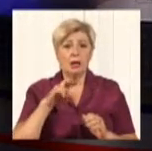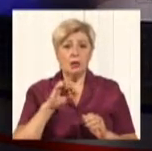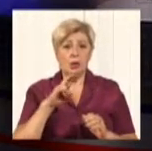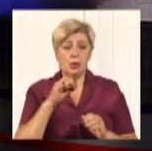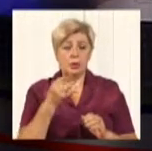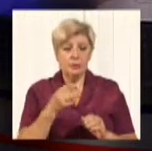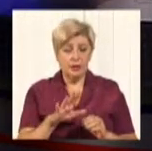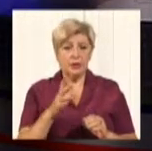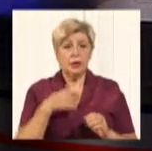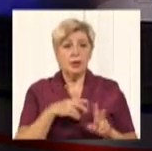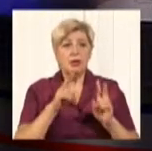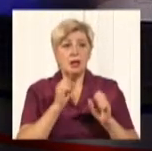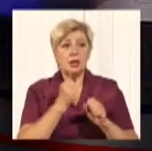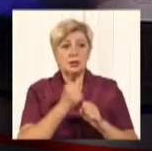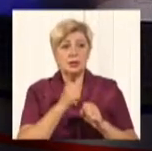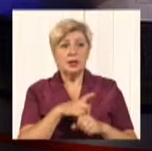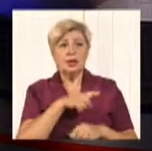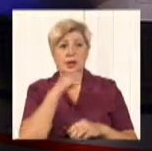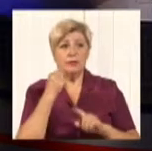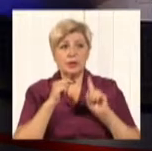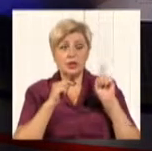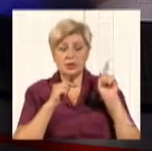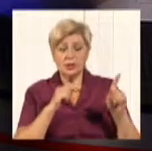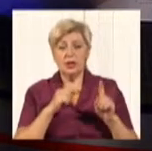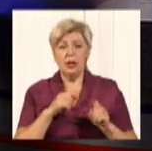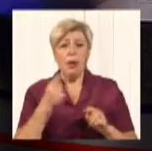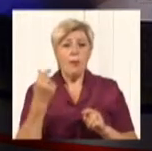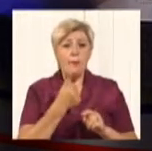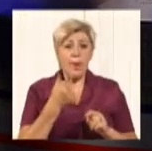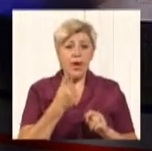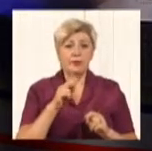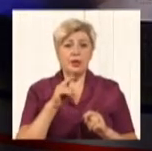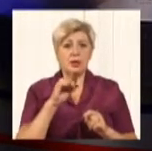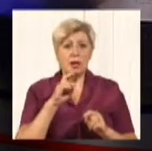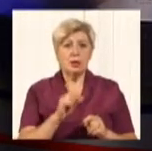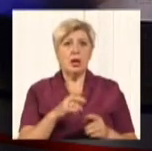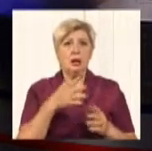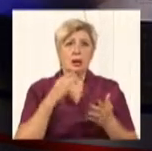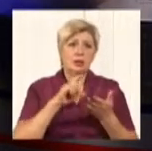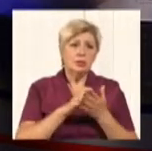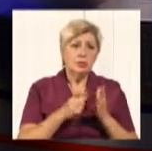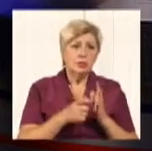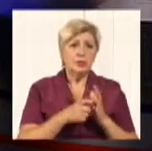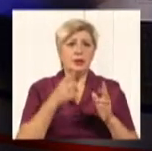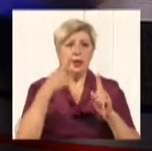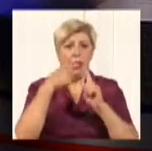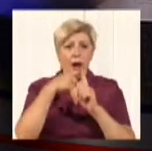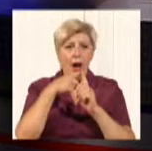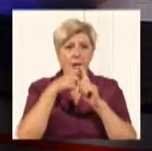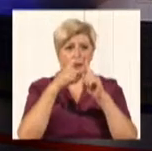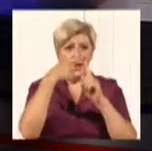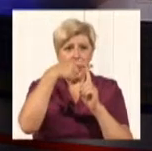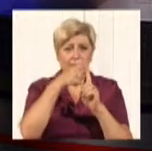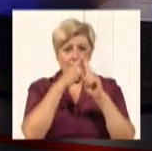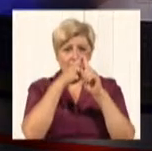канали безплатні. Можете навести це, щоб люди могли когнатні антенни, рожки, вот эти вот, спокійно смотреть,